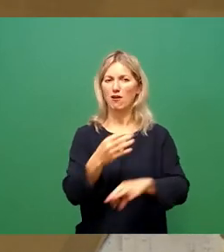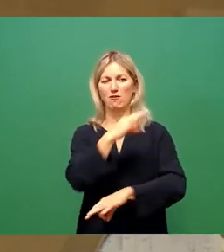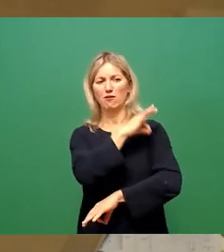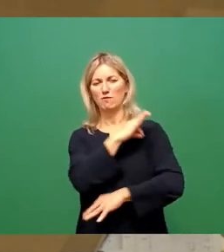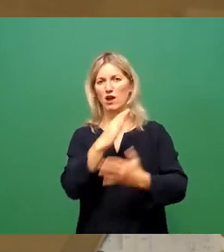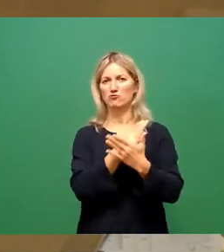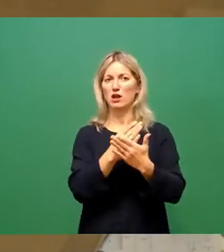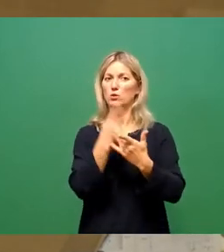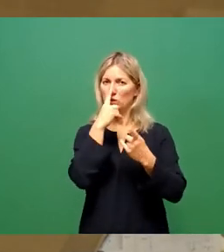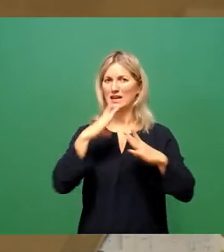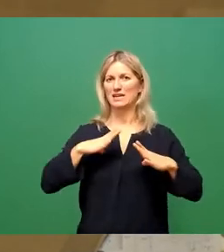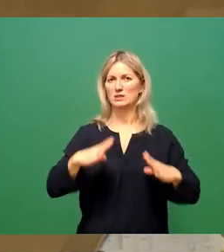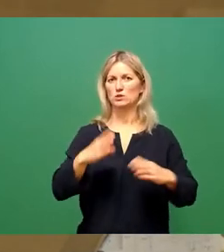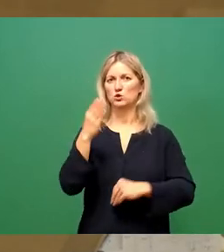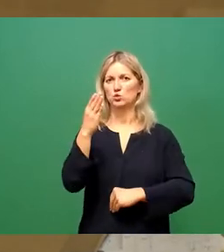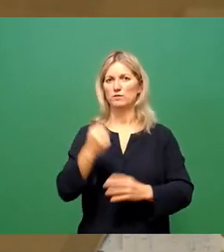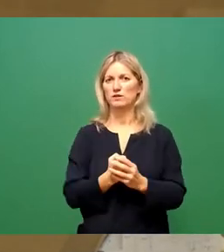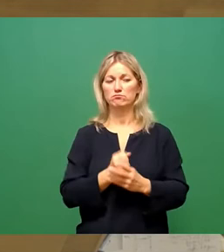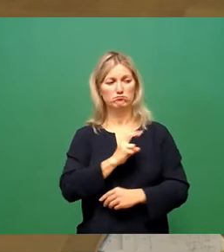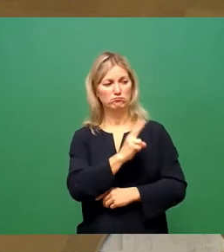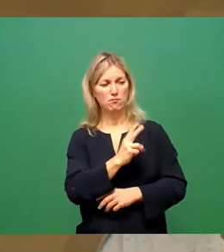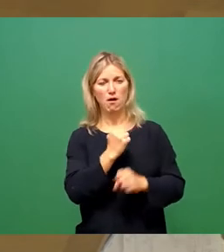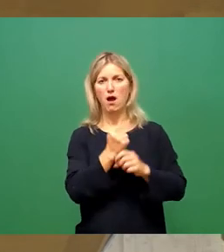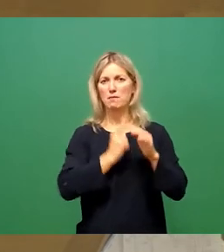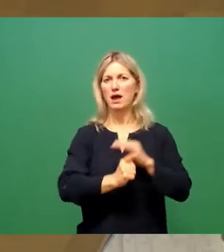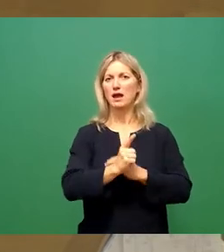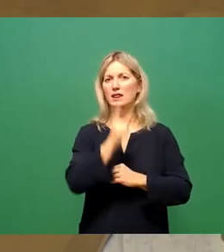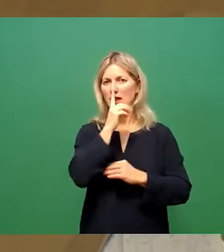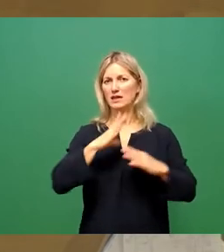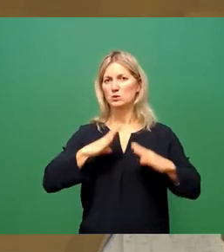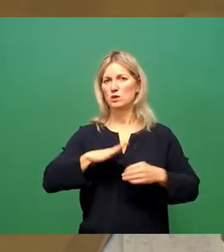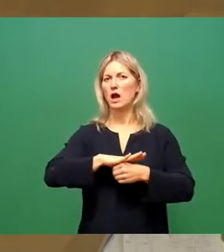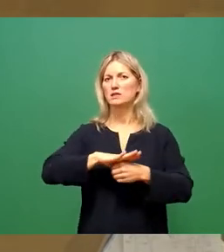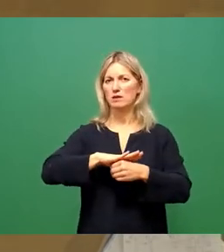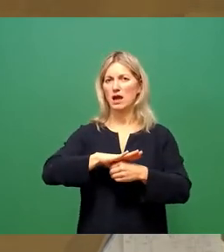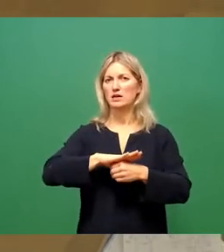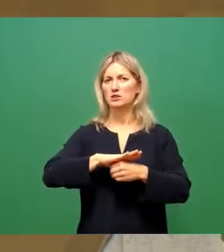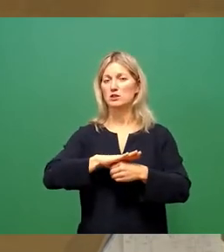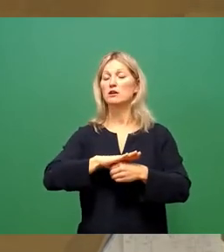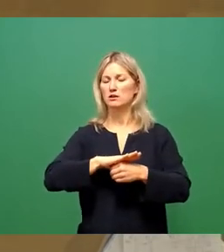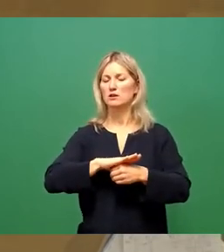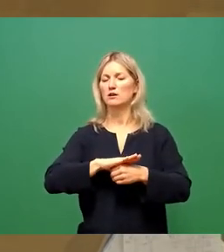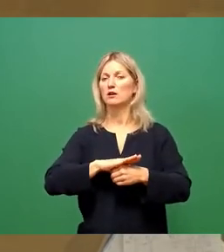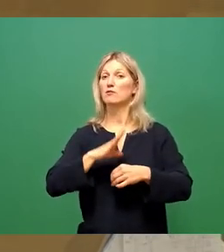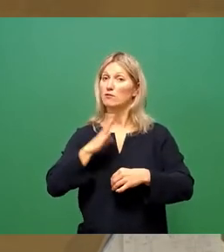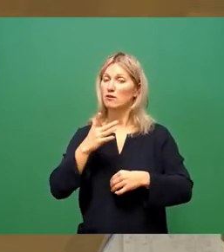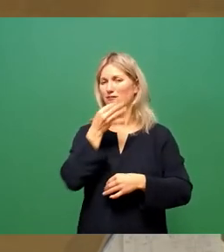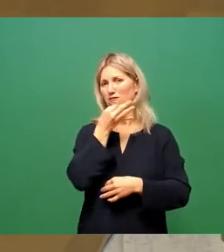Wir sind beide im Gesundheitswesen tätig und stellen Ihnen heute stellvertretend für Frau Seifert folgende Frage.